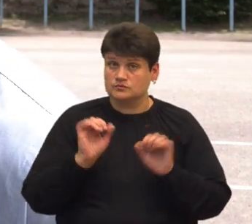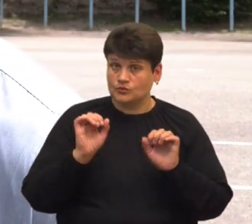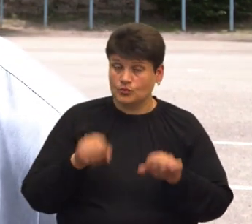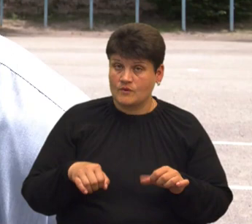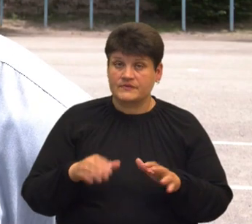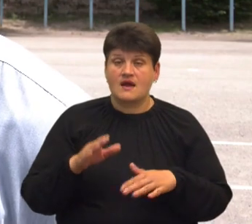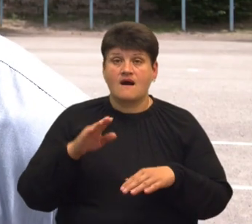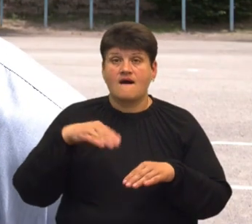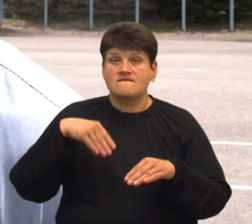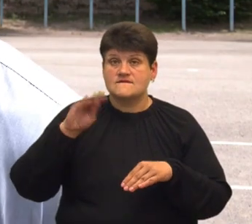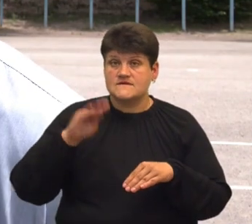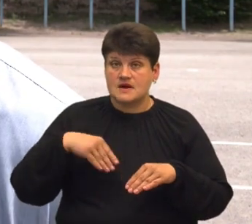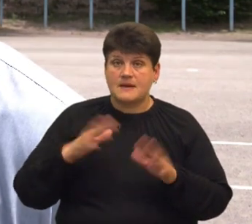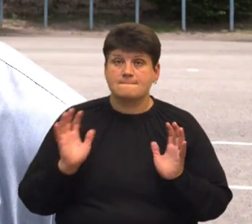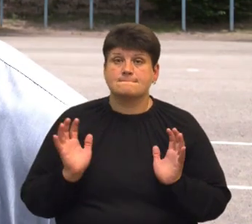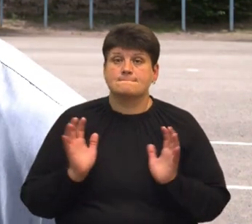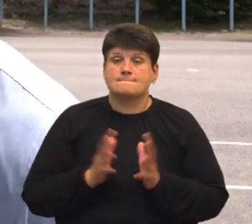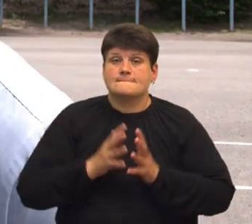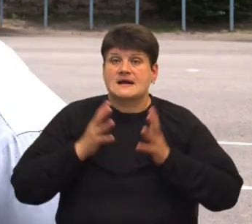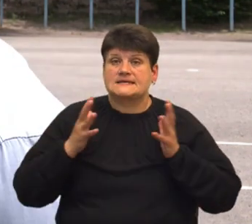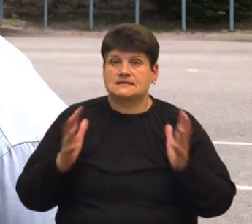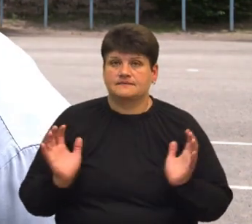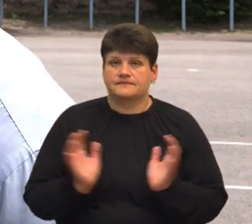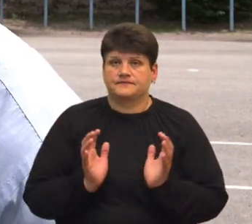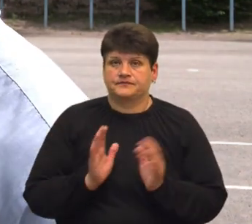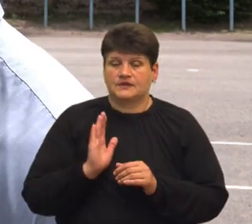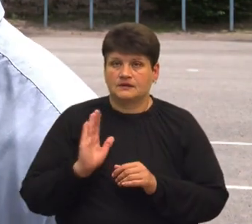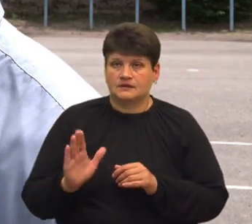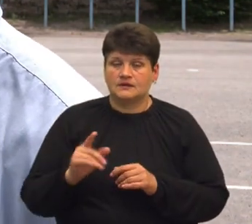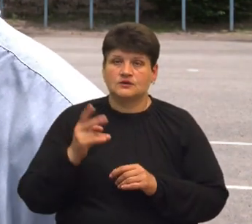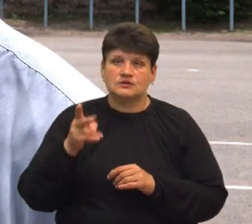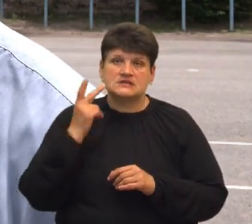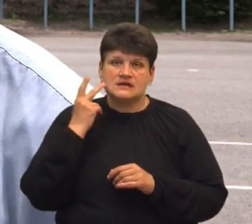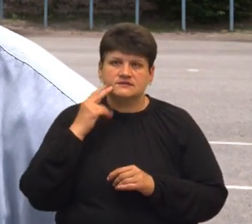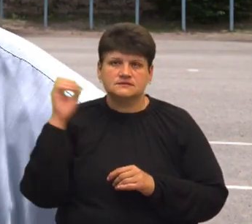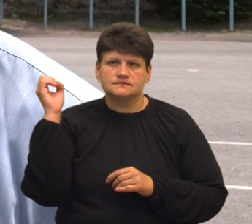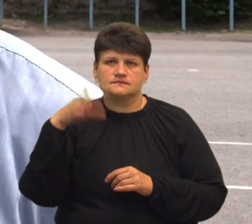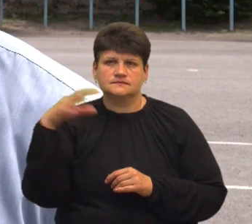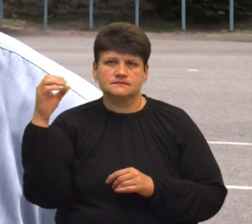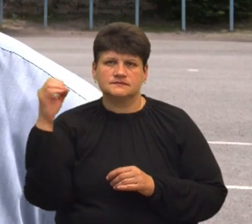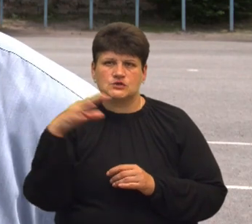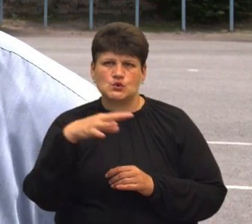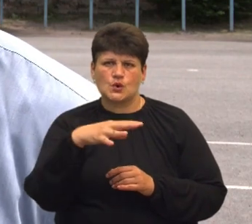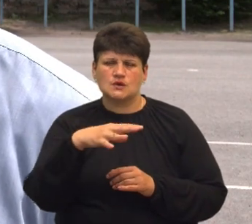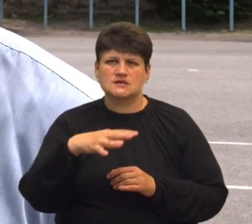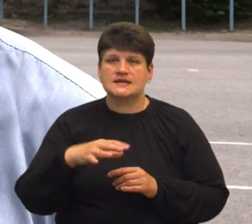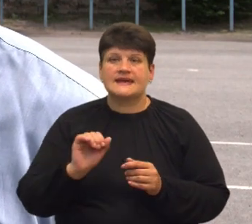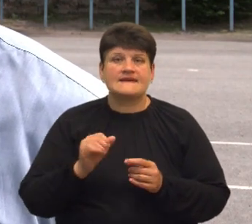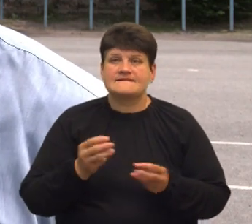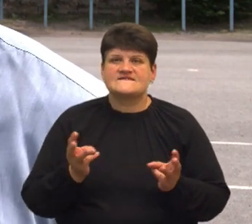зберегти максимально. І її перевага в тому, що фасад завжди під сонячним освітленням і фарба не дозволяє вигорати